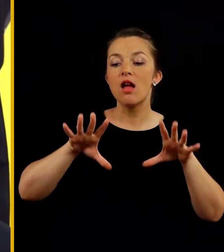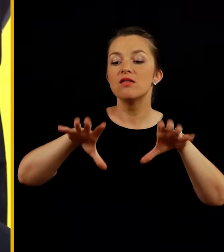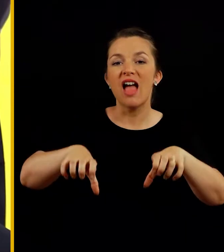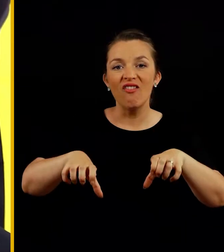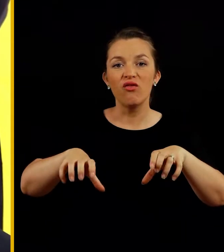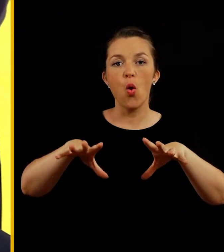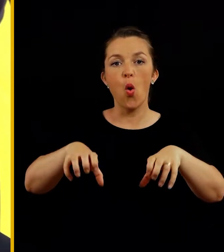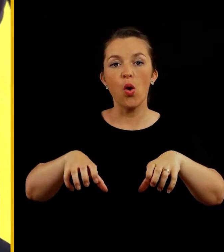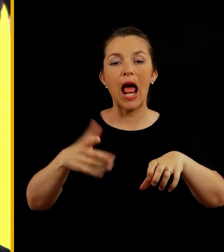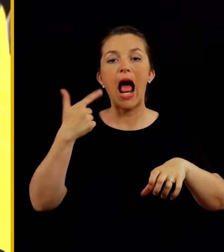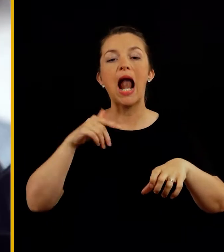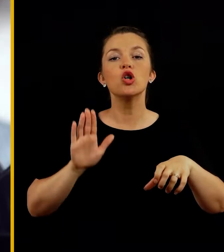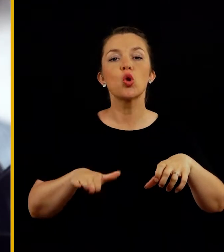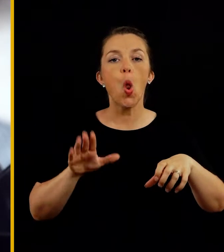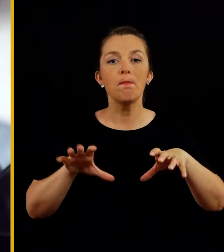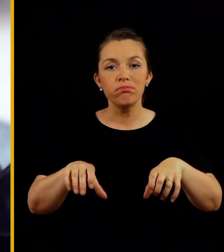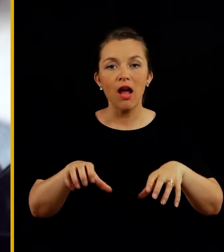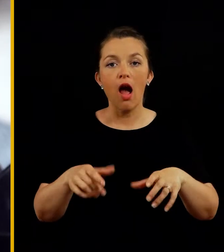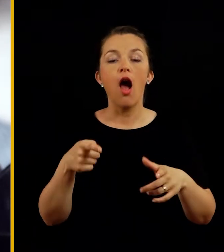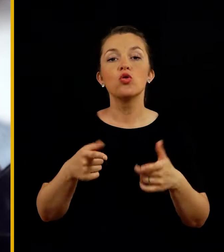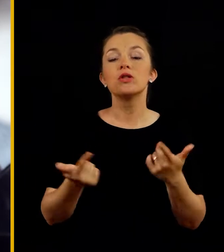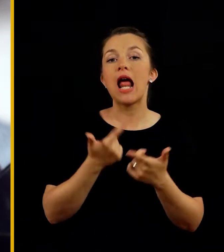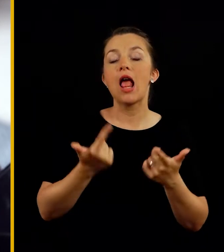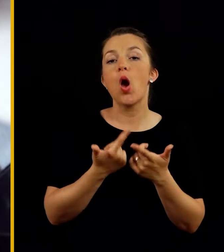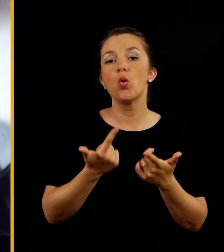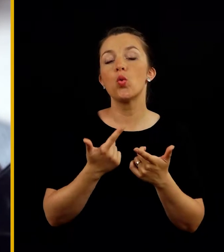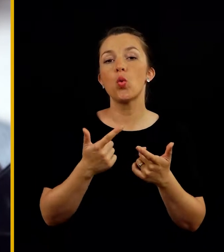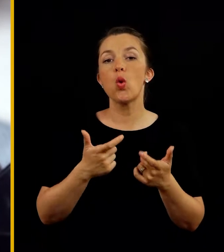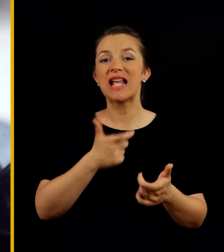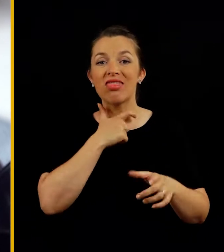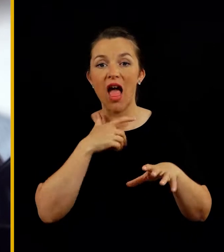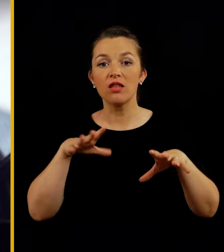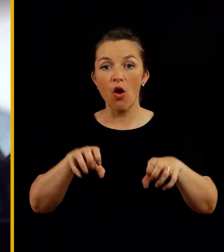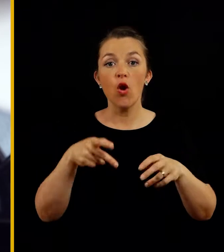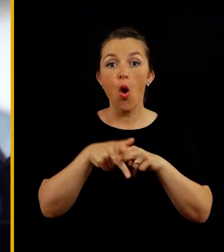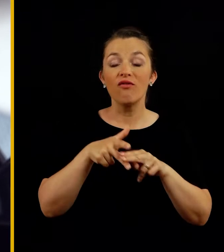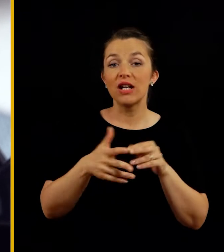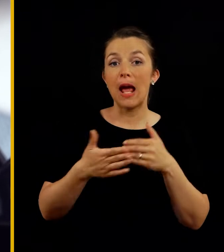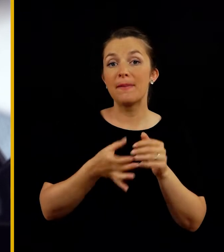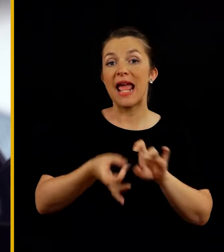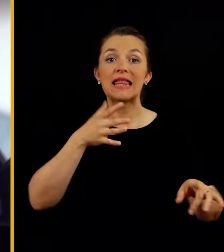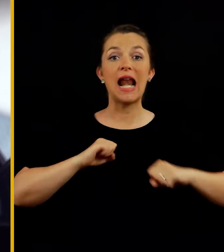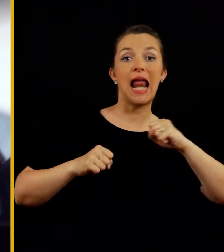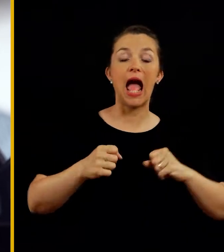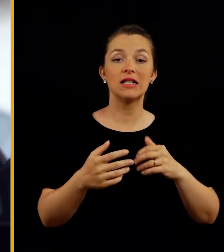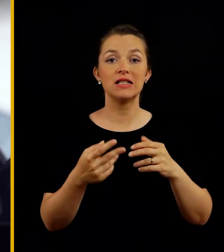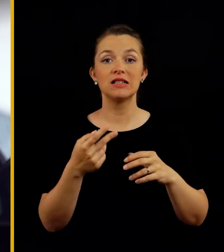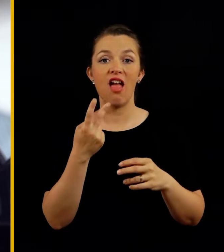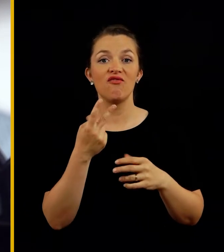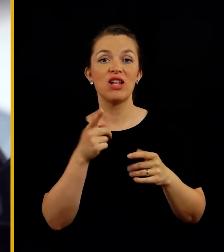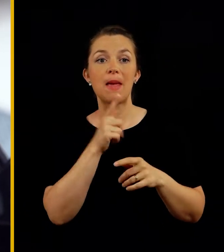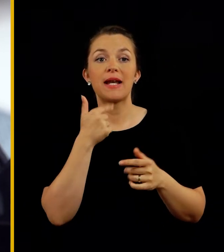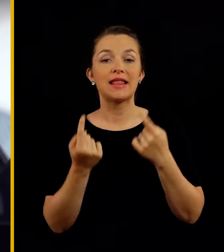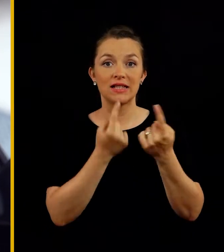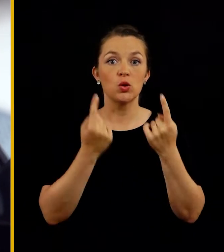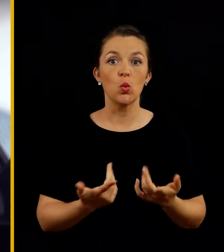potegu na zavoro oziroma na sklopko, kajte rokavica se lahko zatakne za zavoro in nas ovira pri hitrej reakciji